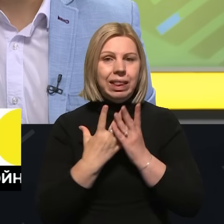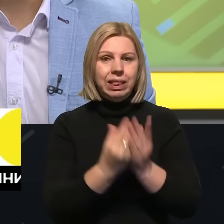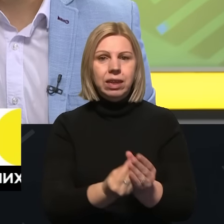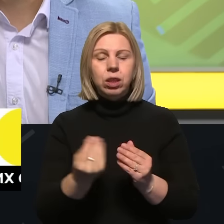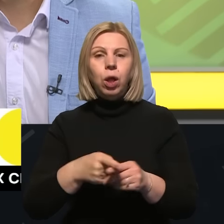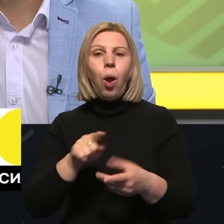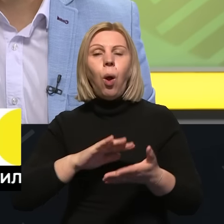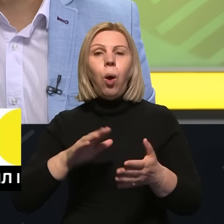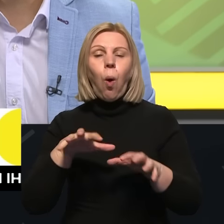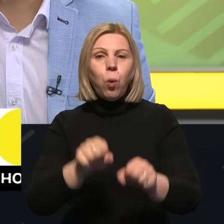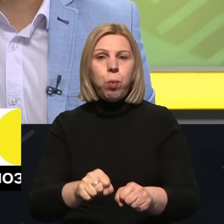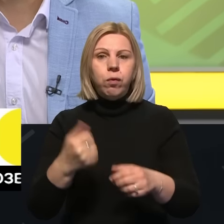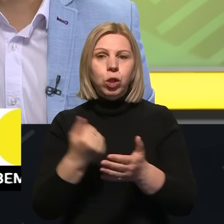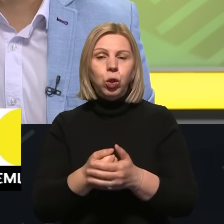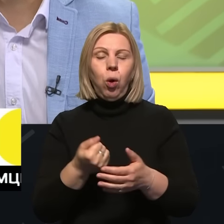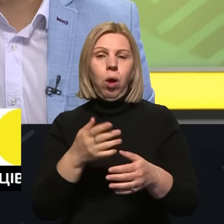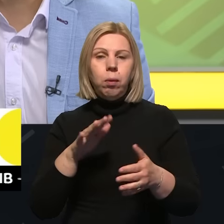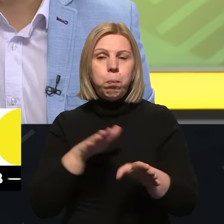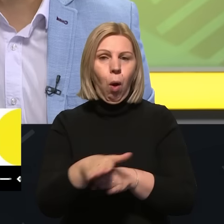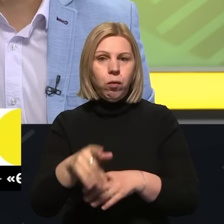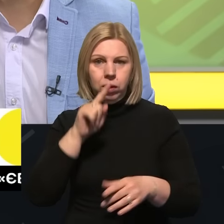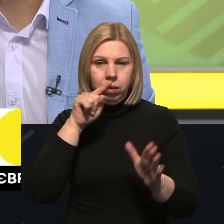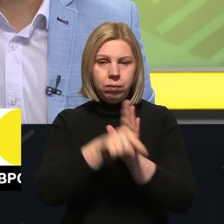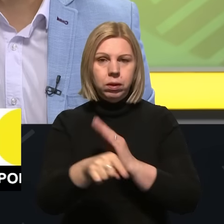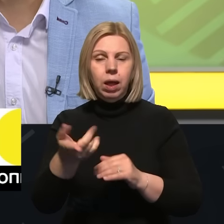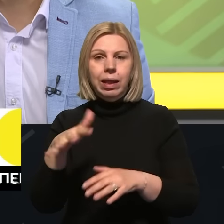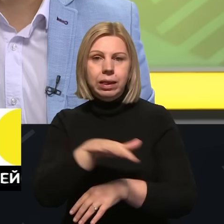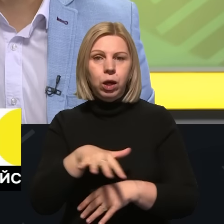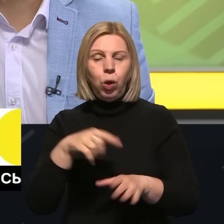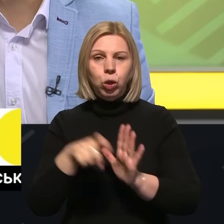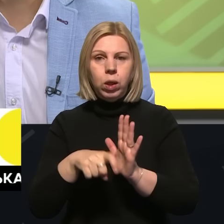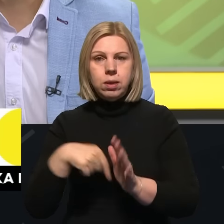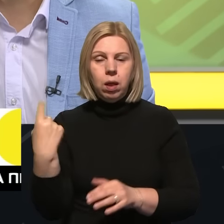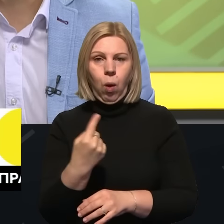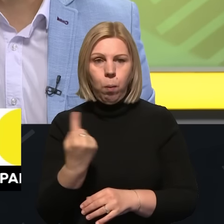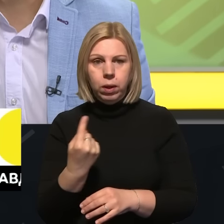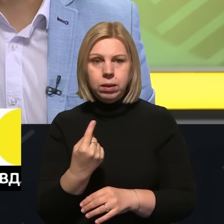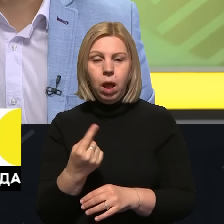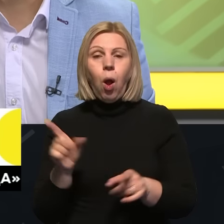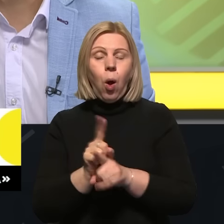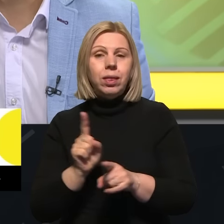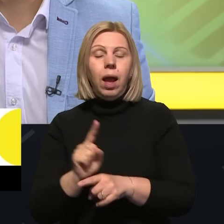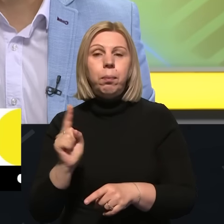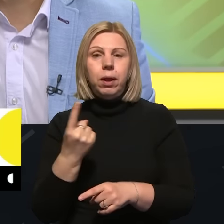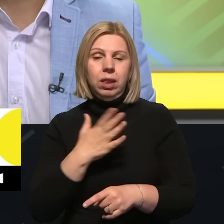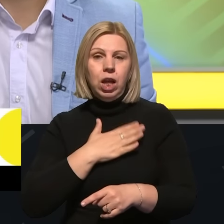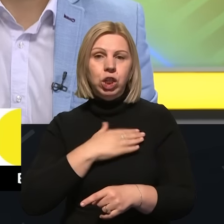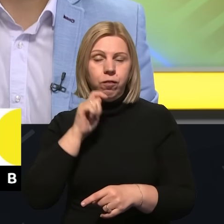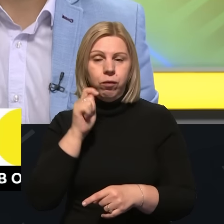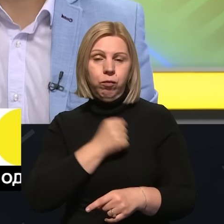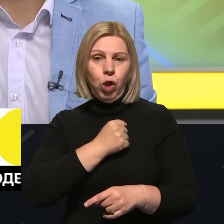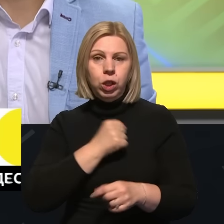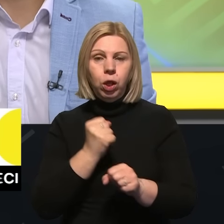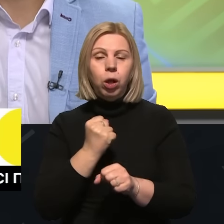окупованих до повномасштабного вторгнення територій Донецької області. Однак наші воїни роблять все, аби